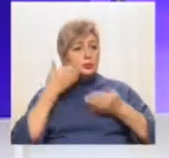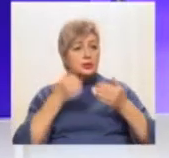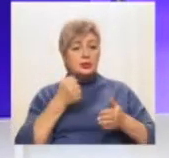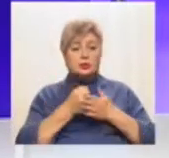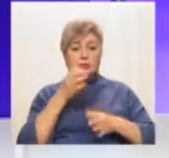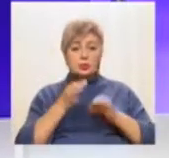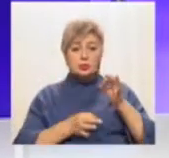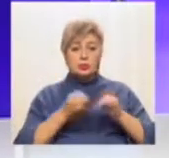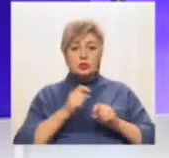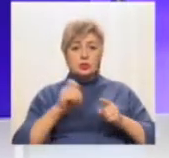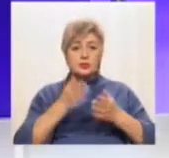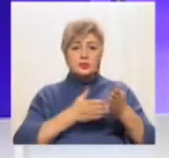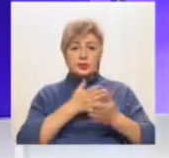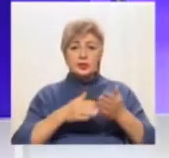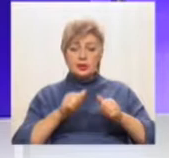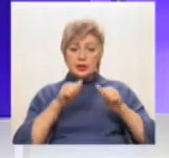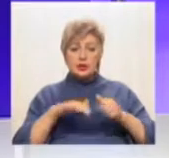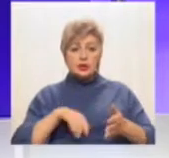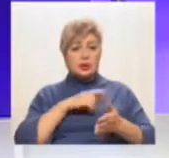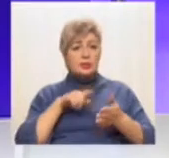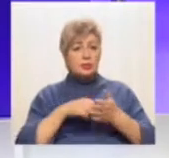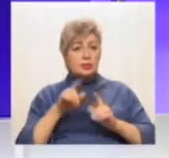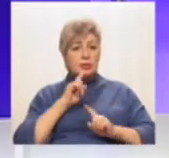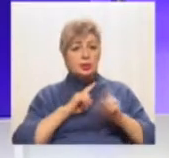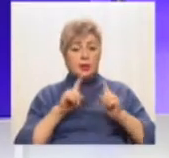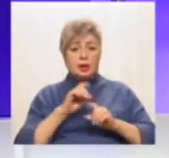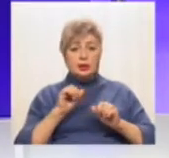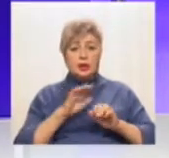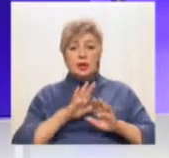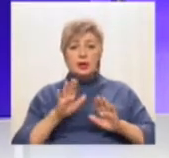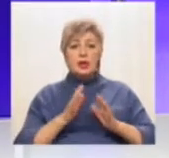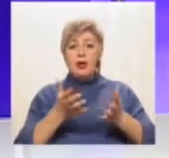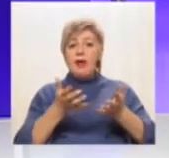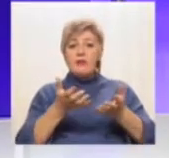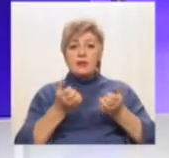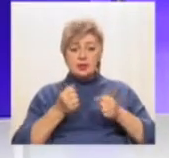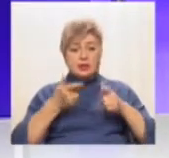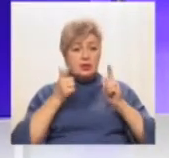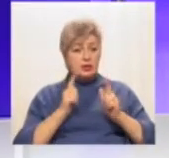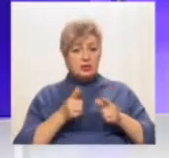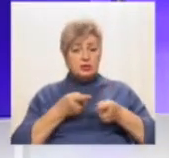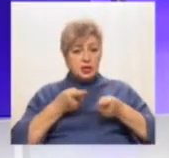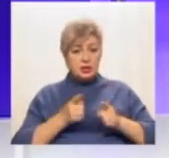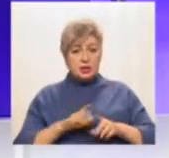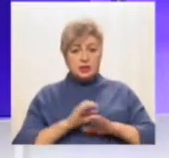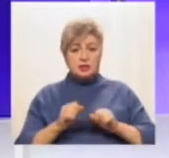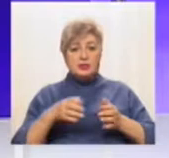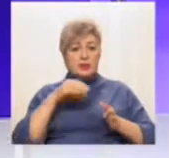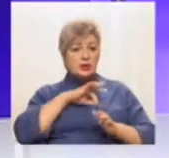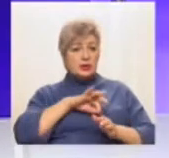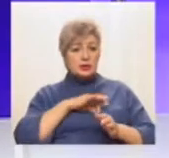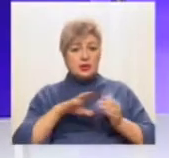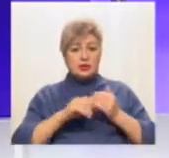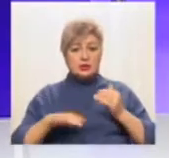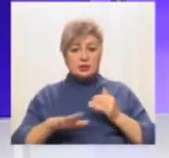рішення сесії міськради 2016 року і визнання недійсним договору оренди землі. За словами матері одного з учнів 10